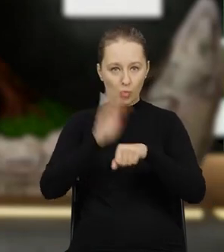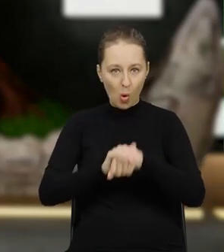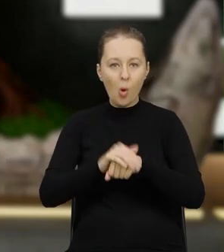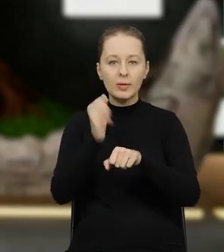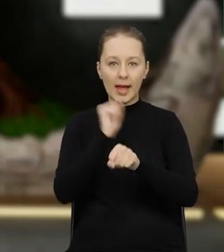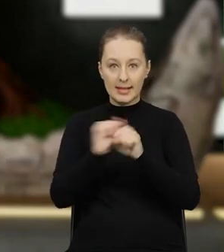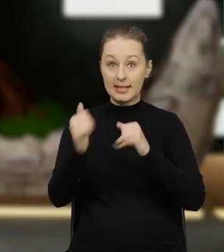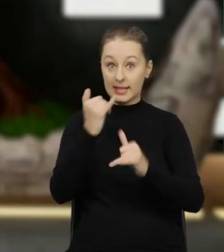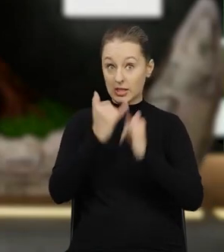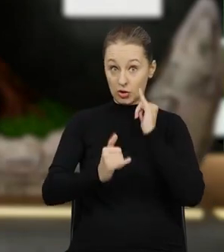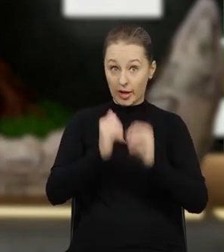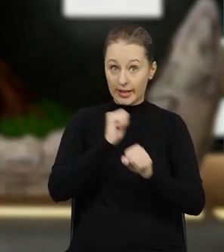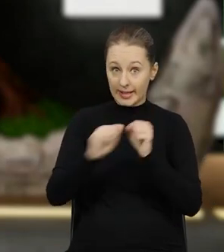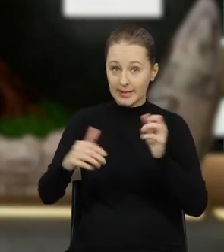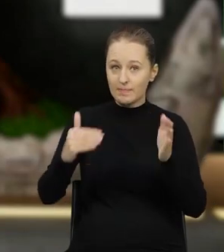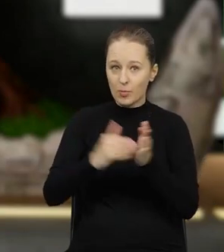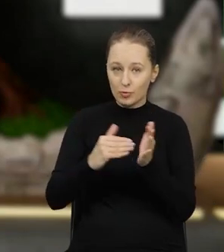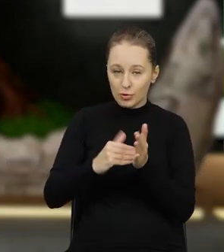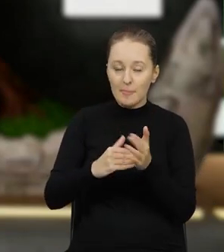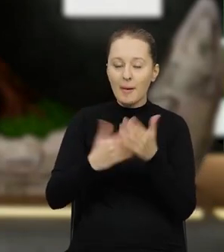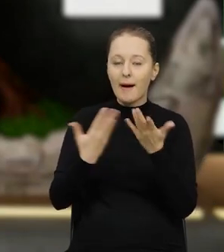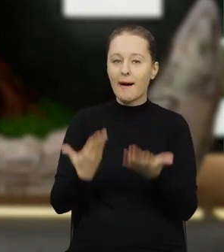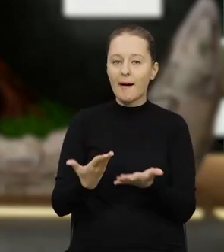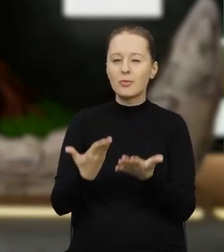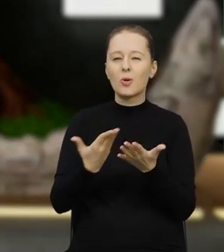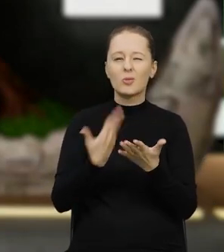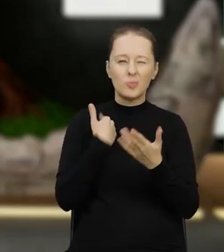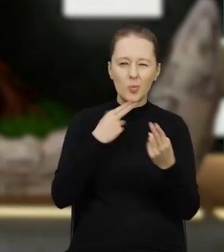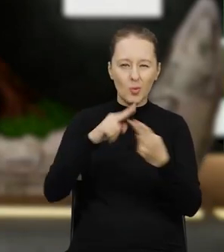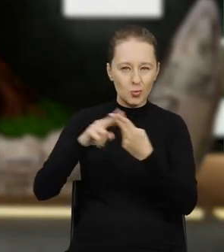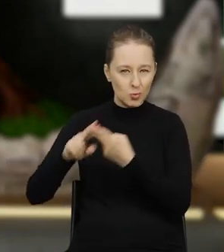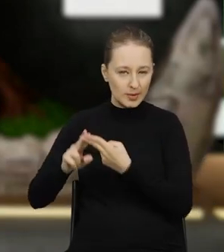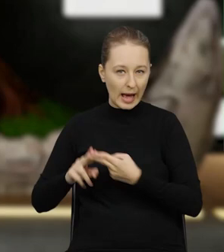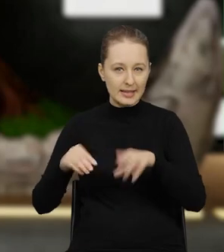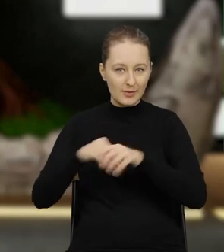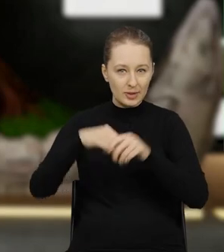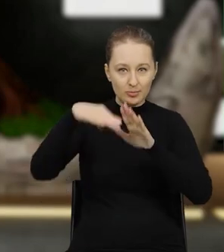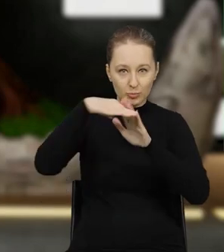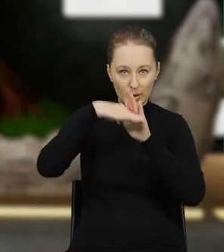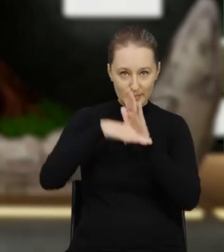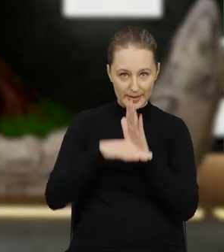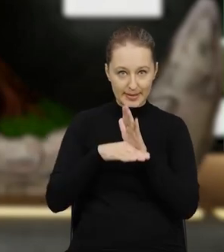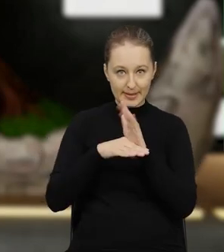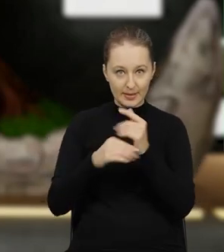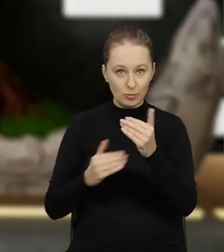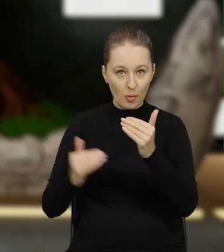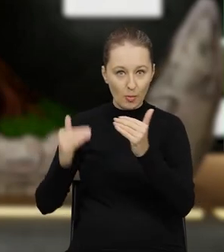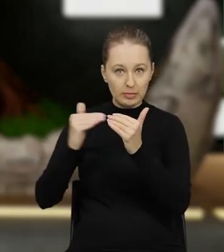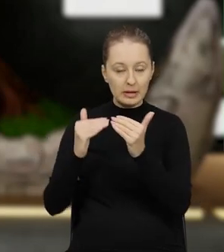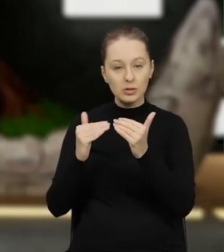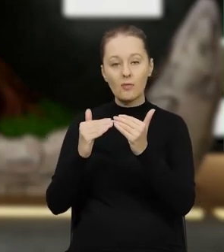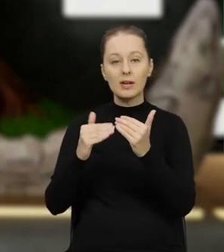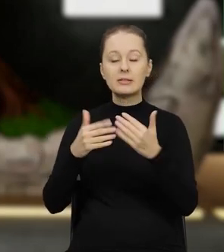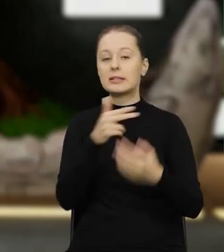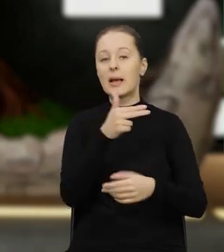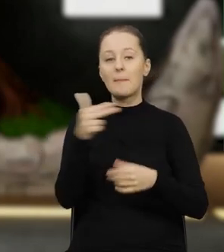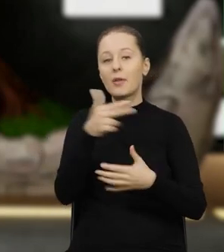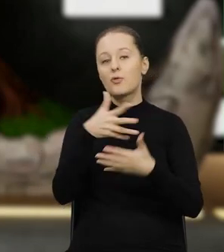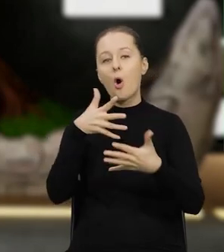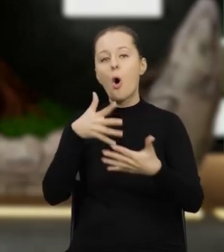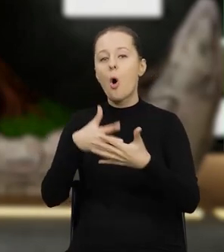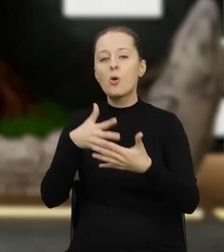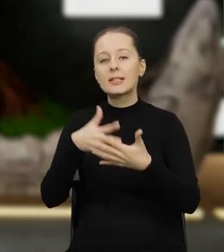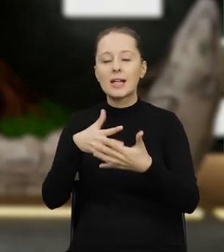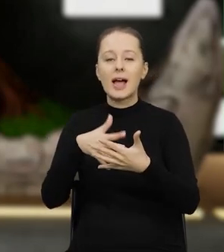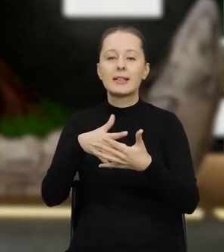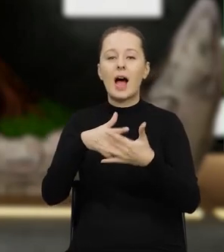Jeżeli była taka potrzeba, to były prowadzone konsultacje zgodnie z przepisami o ocenie